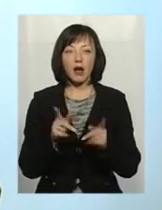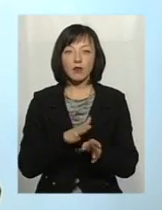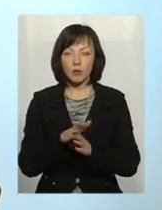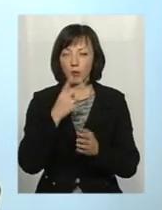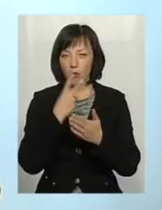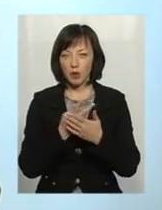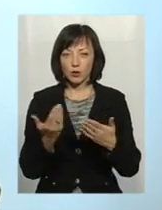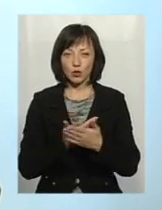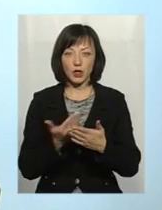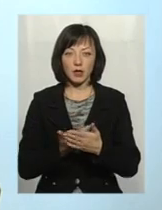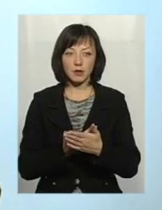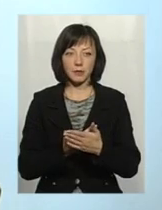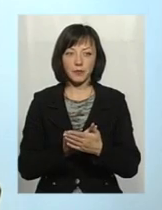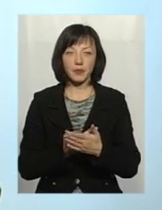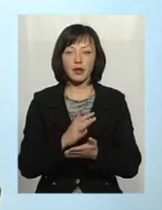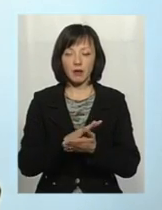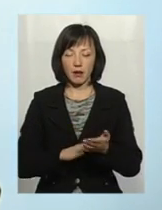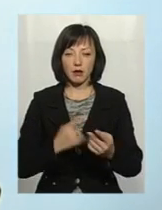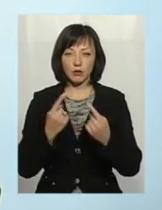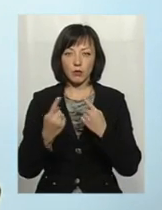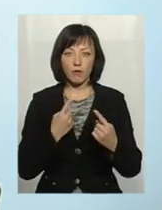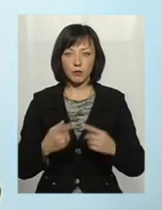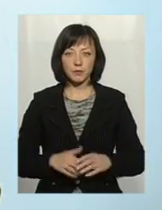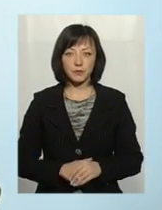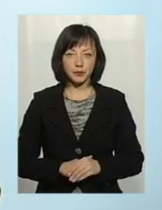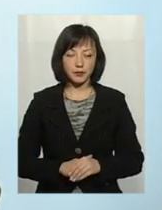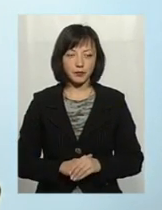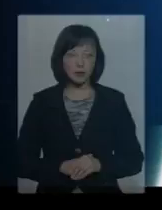побачимо у наступному сюжеті і далі продовжуємо розмову.